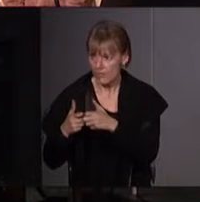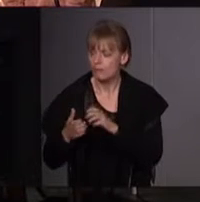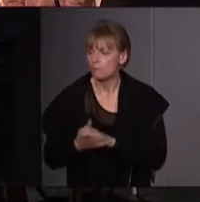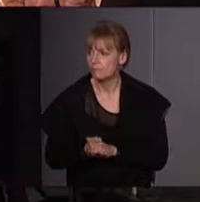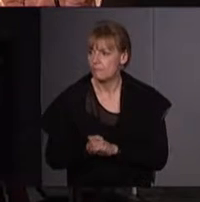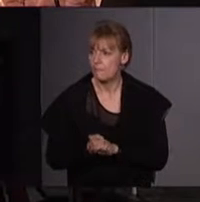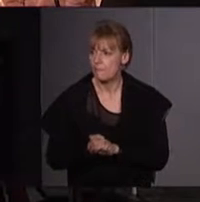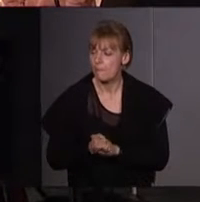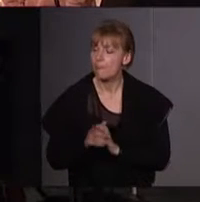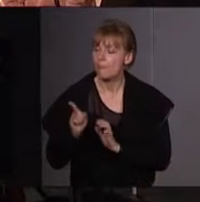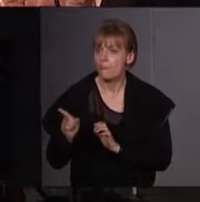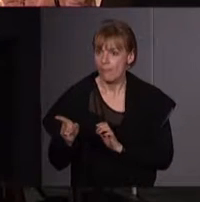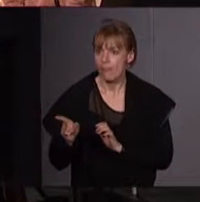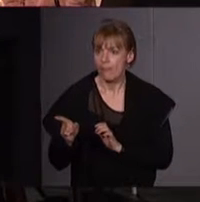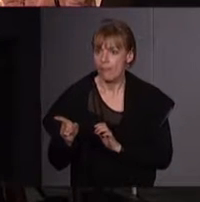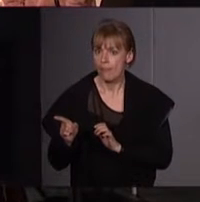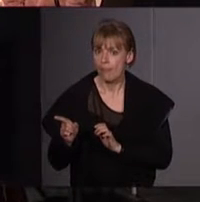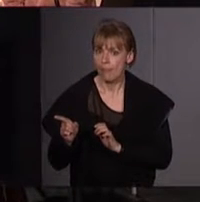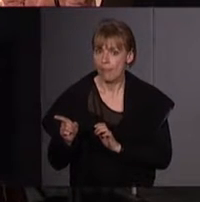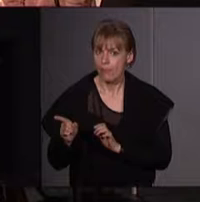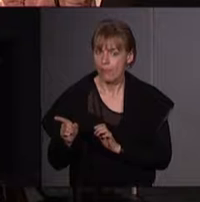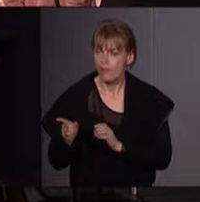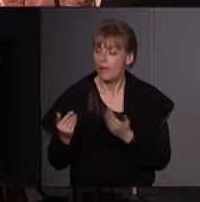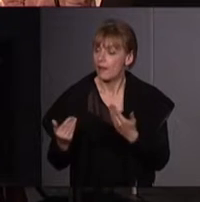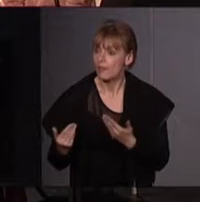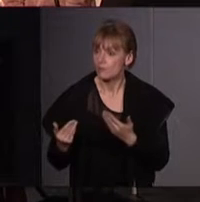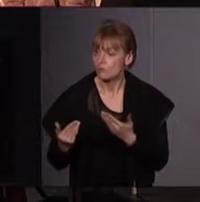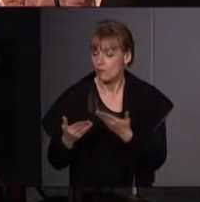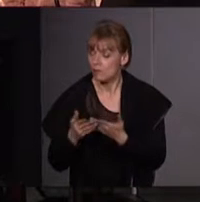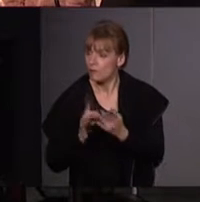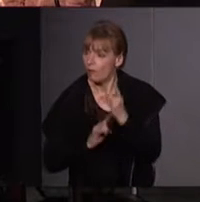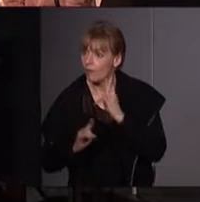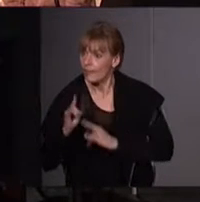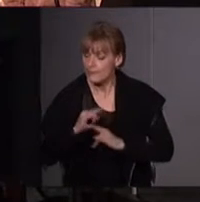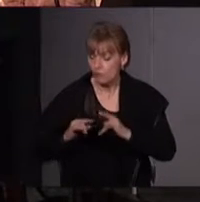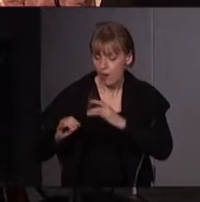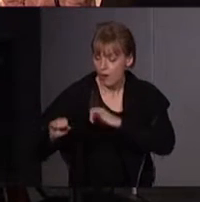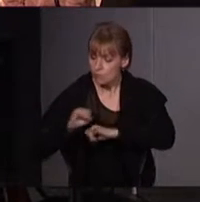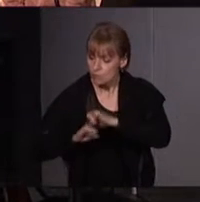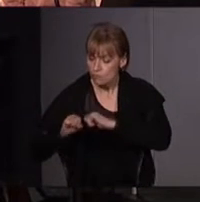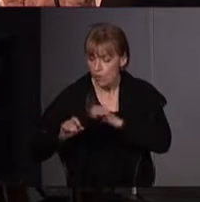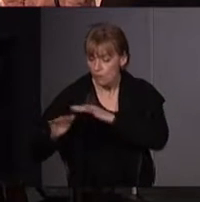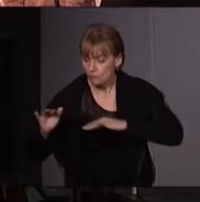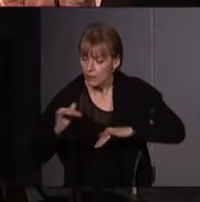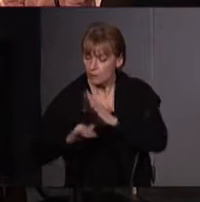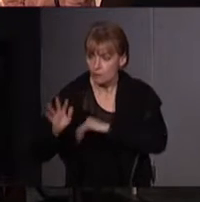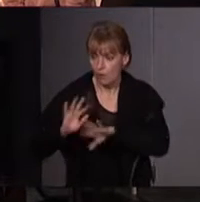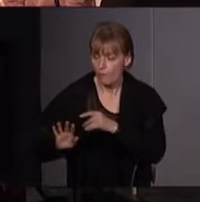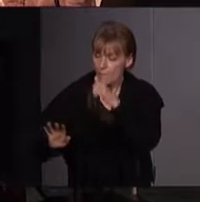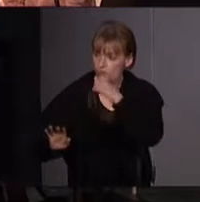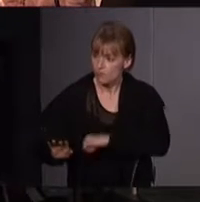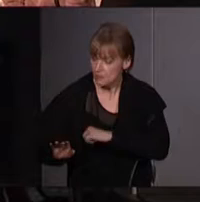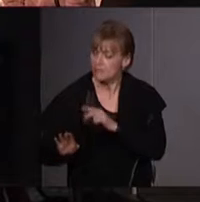qui travaille actuellement sur l'histoire des mouvements environnementalistes en Belgique, mais qui a